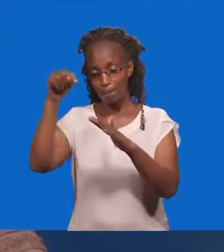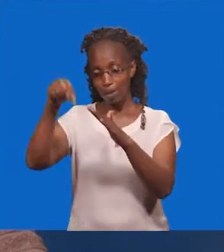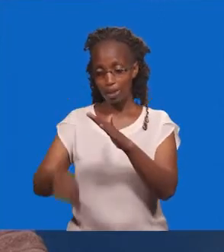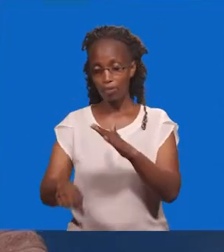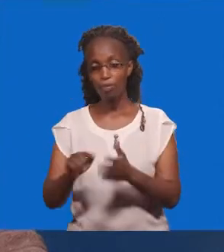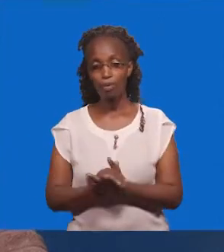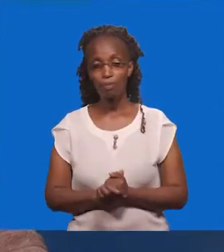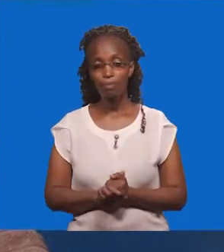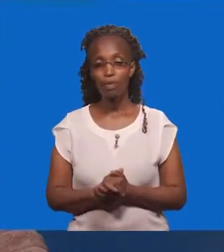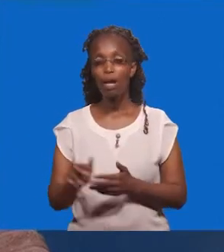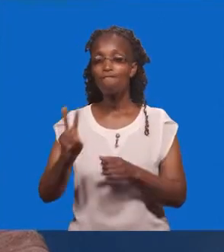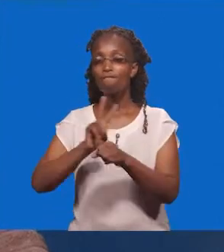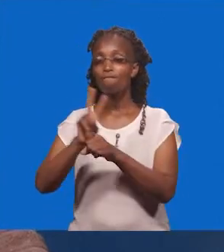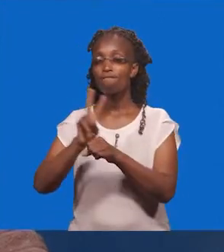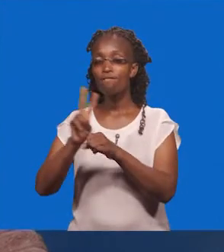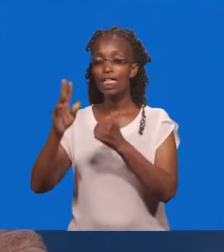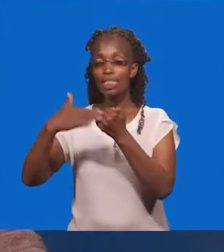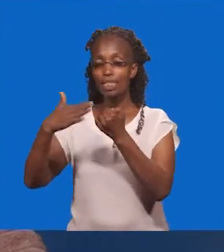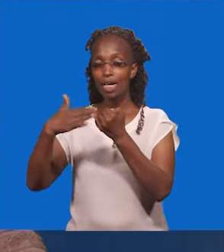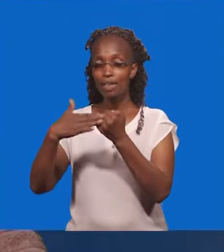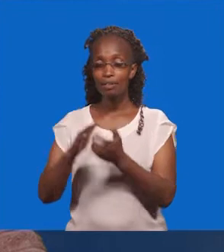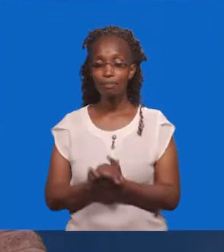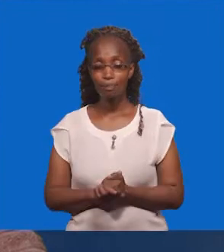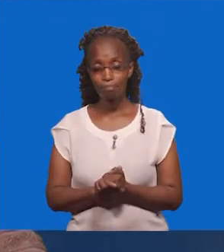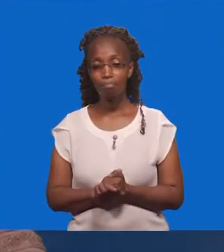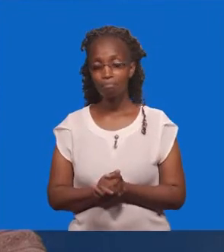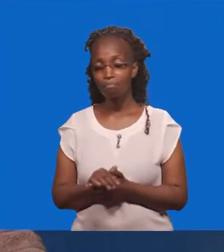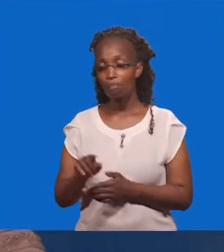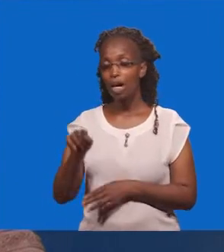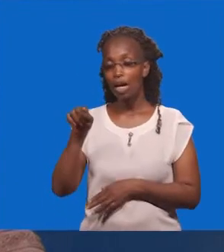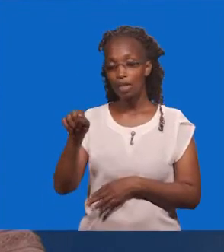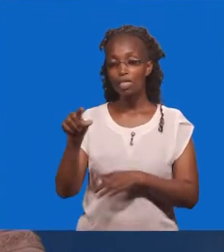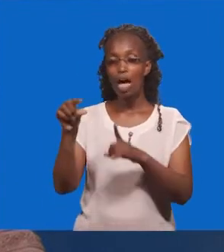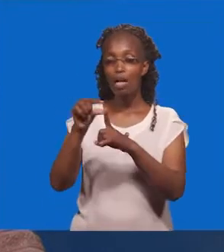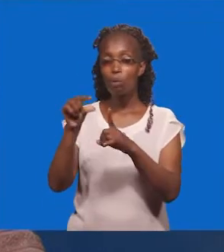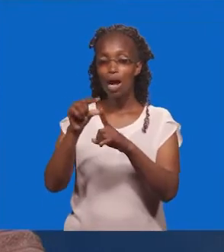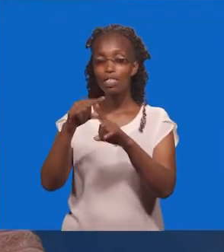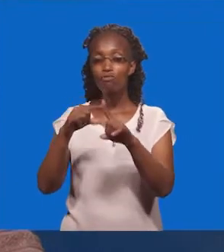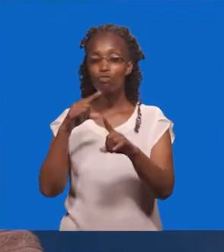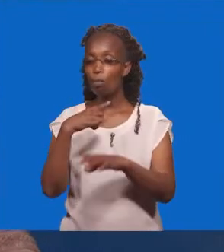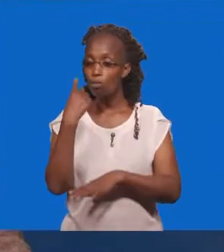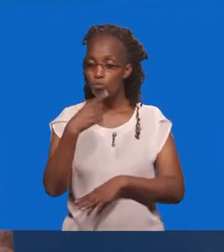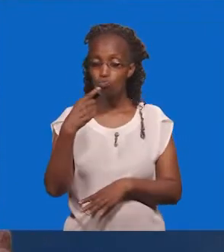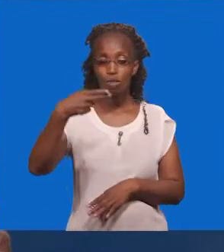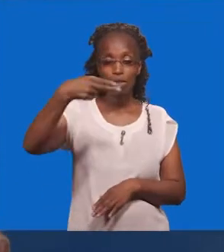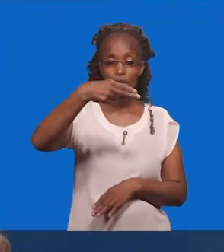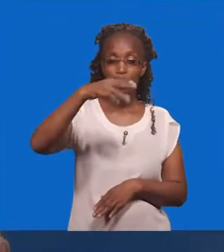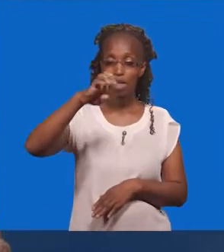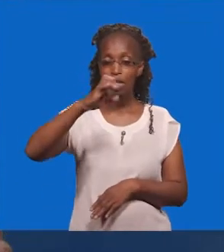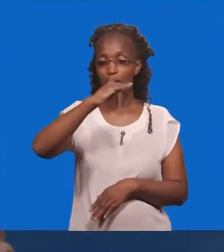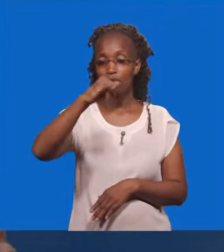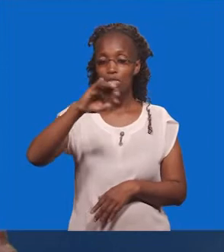Mustari Watisa Haya ndiyo mandiko ya ezekia Mfalmu wa yuda